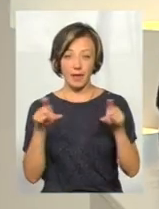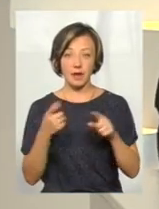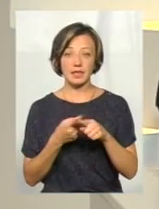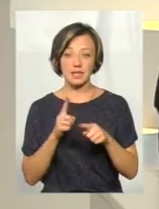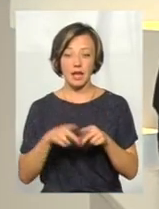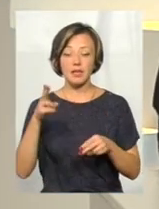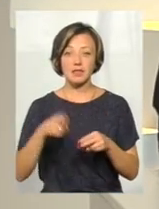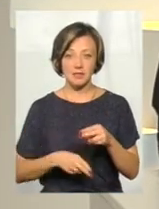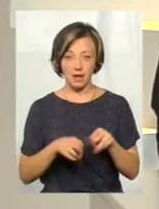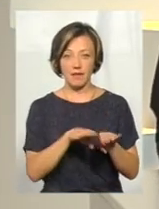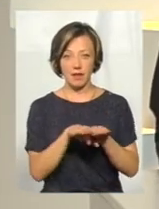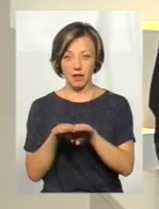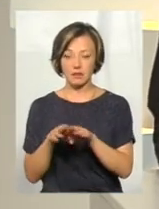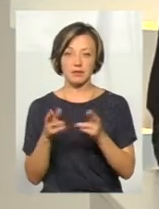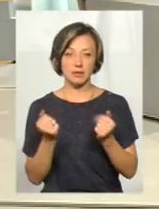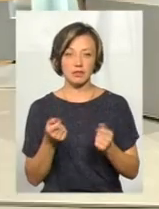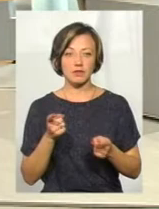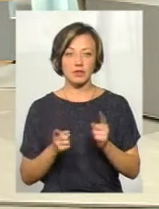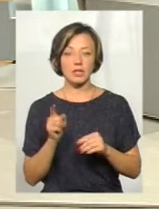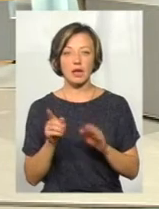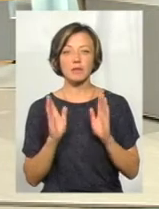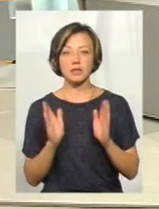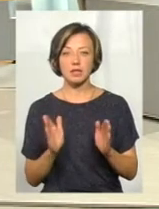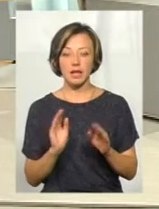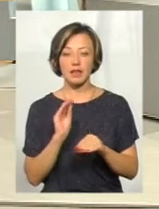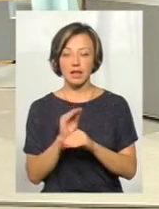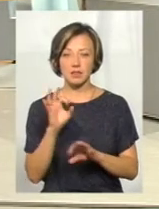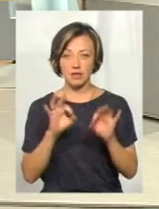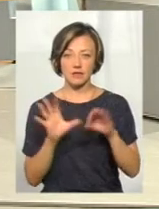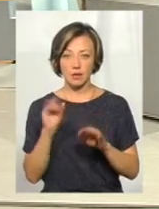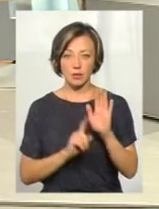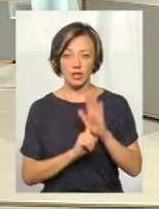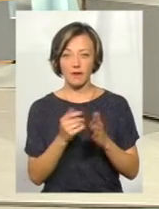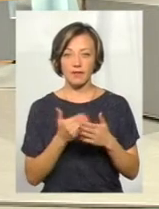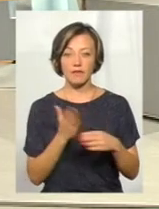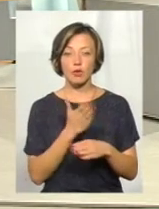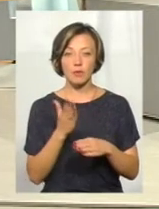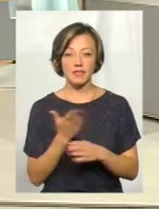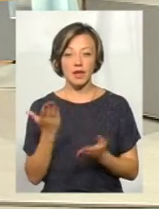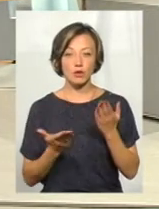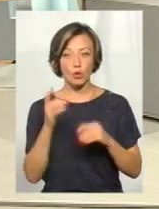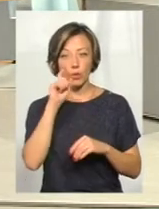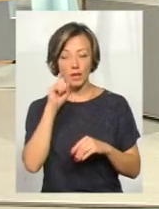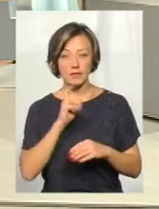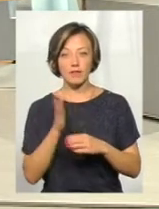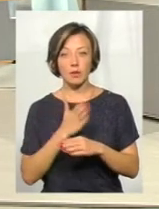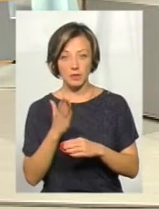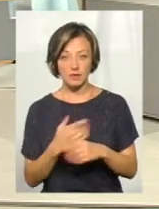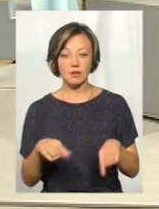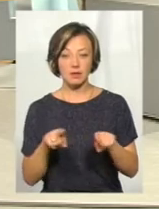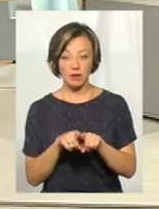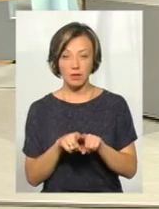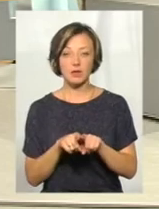це вже кінцева ланка, там тільки йде вже націнка, все починається від виробництва. Навіть якщо українське виробництво, так